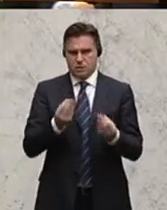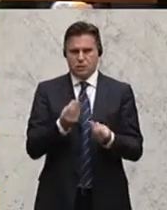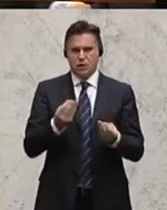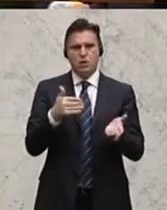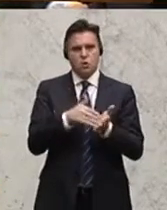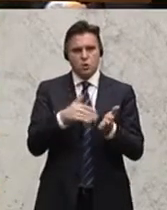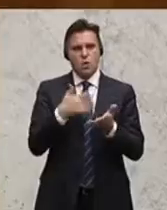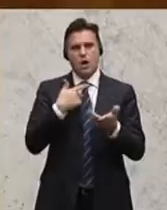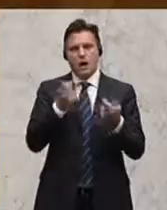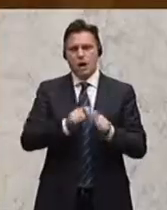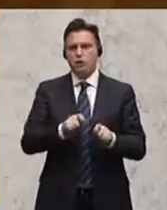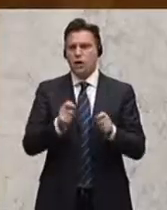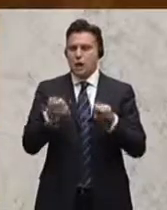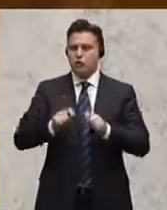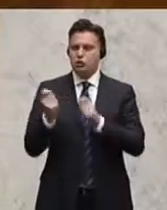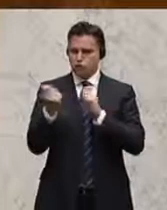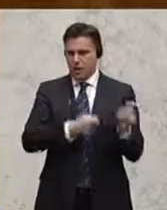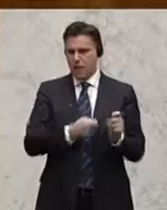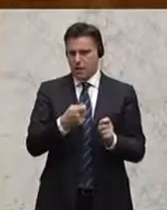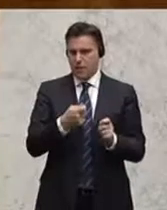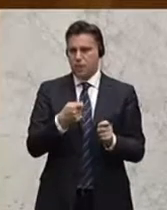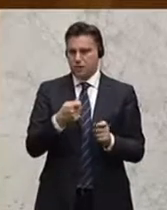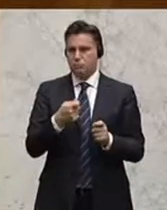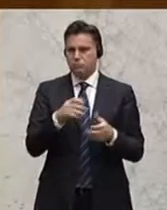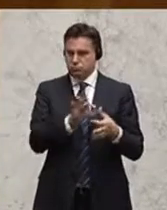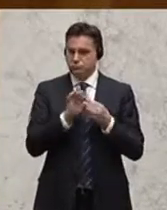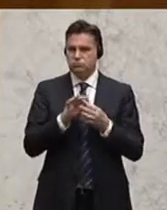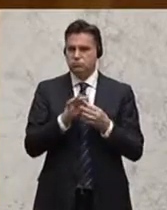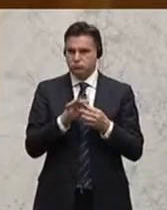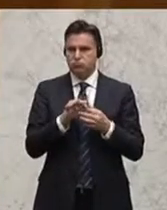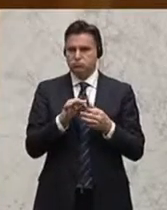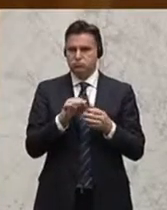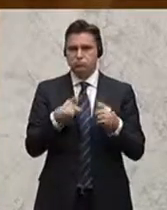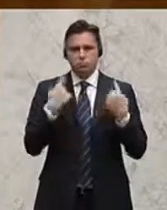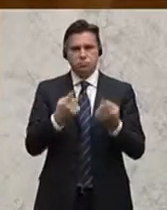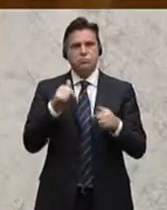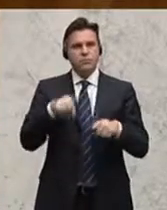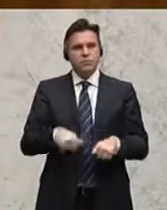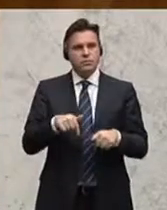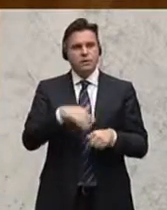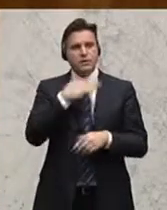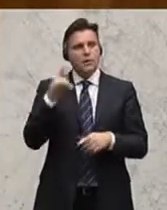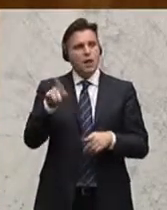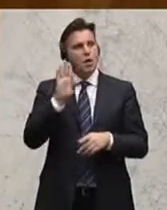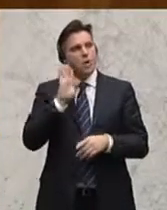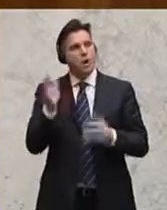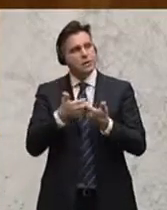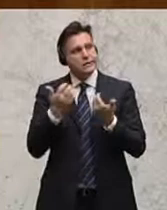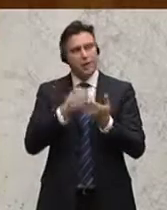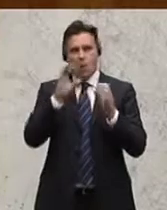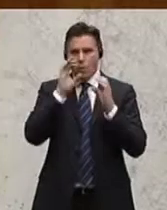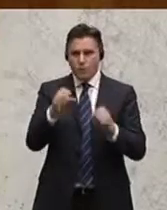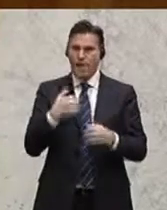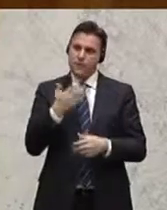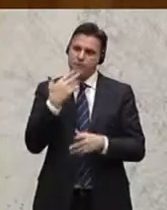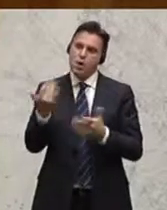auch noch abschließend einen Entschließungsantrag einbringen, der auch wiederum darauf fußt, dass wir hier jetzt viel von Seiten der ÖVP gehört haben. Ich möchte einen